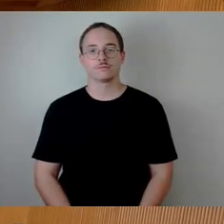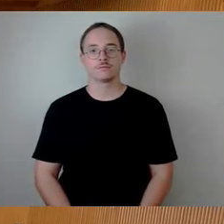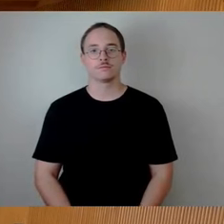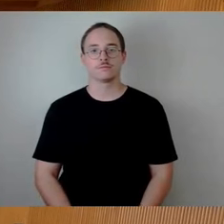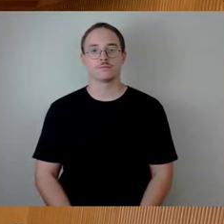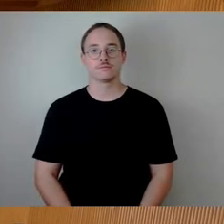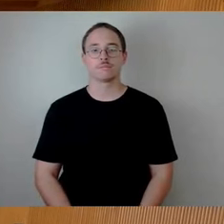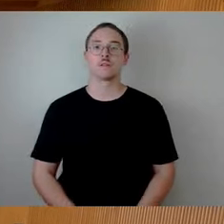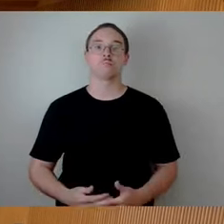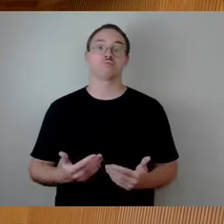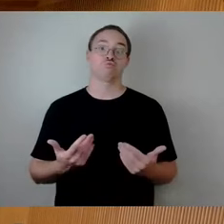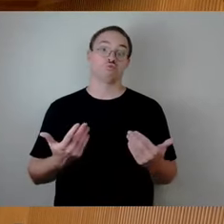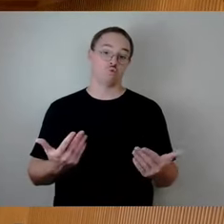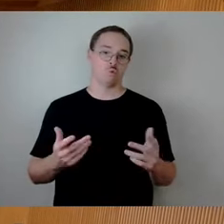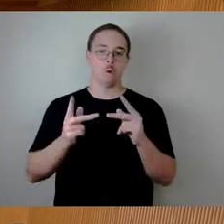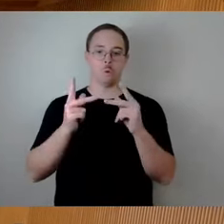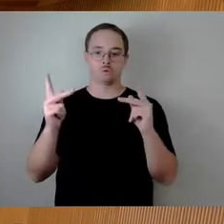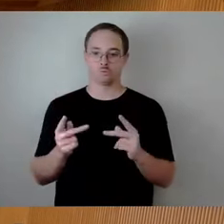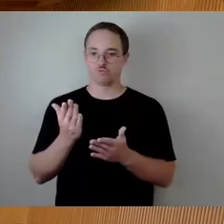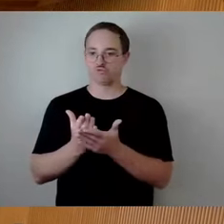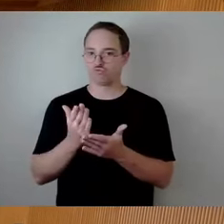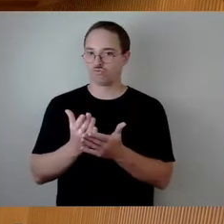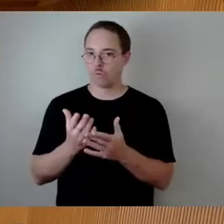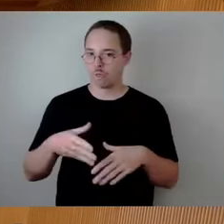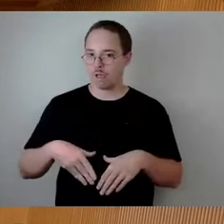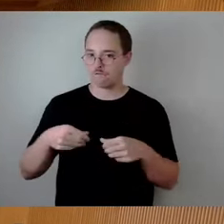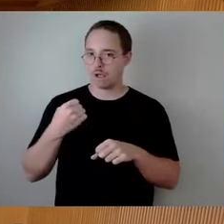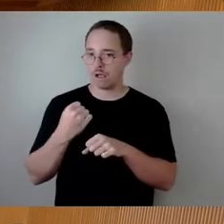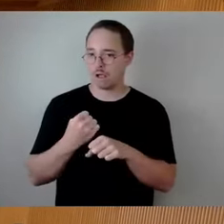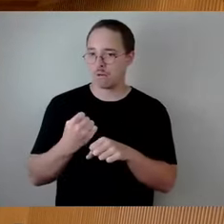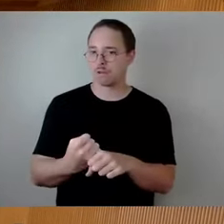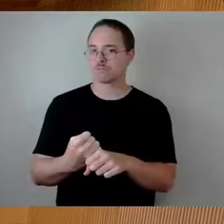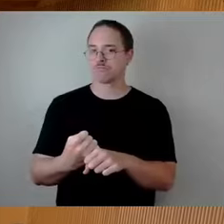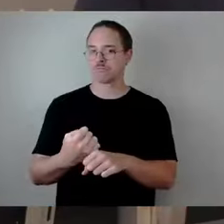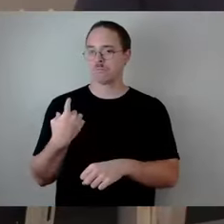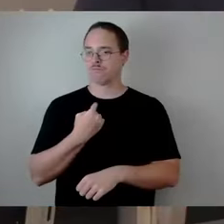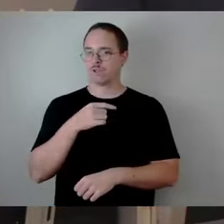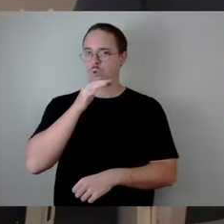Das Konzept ist also schon in Arbeit, obwohl wir es noch gar nicht beauftragt haben.